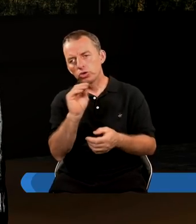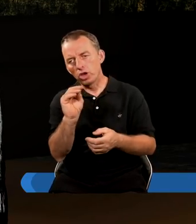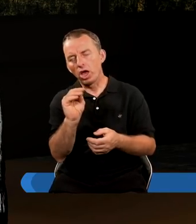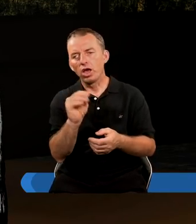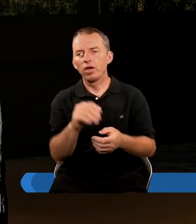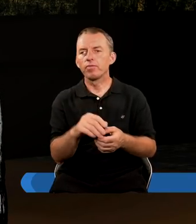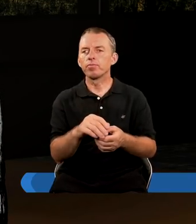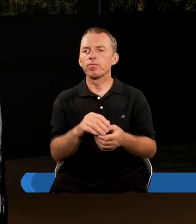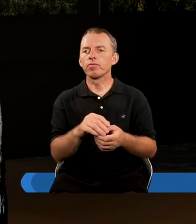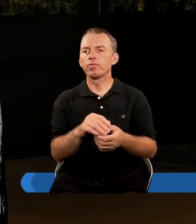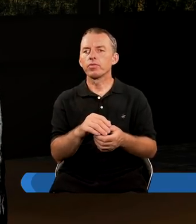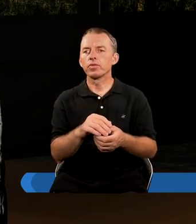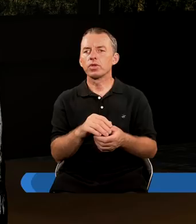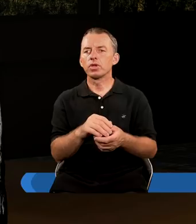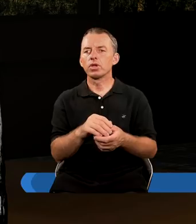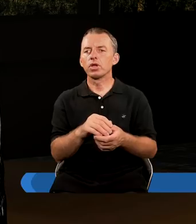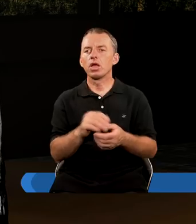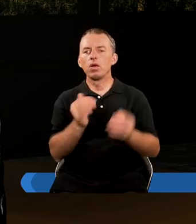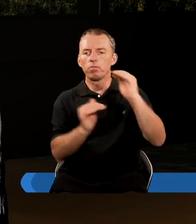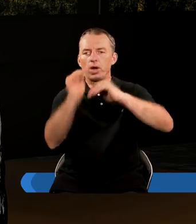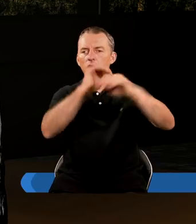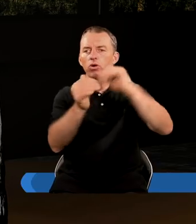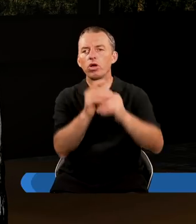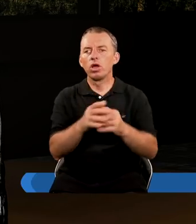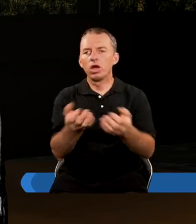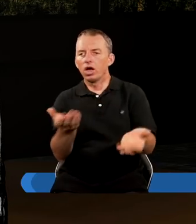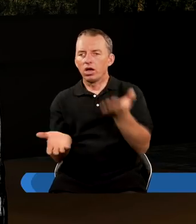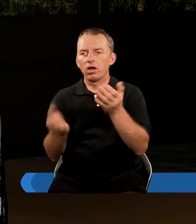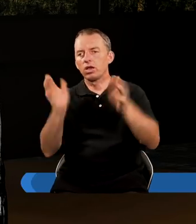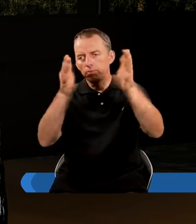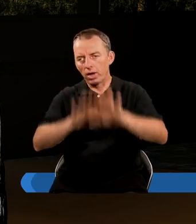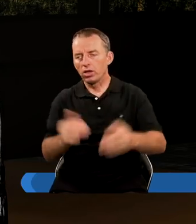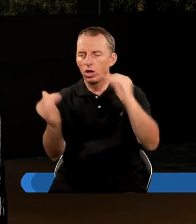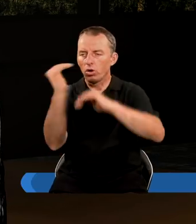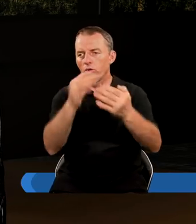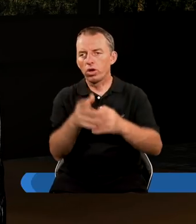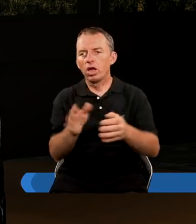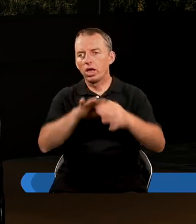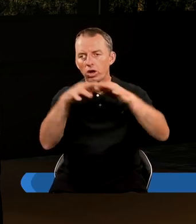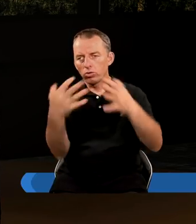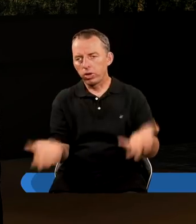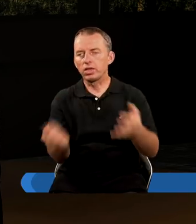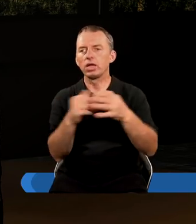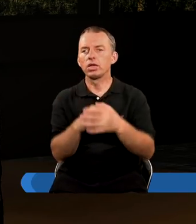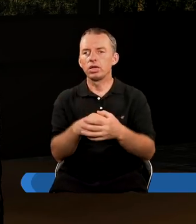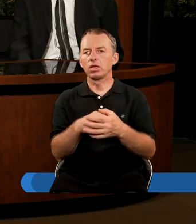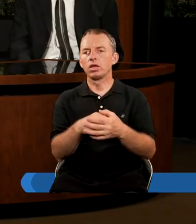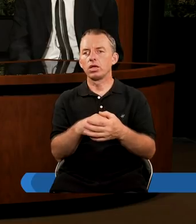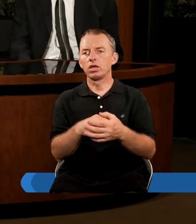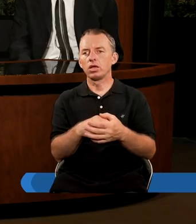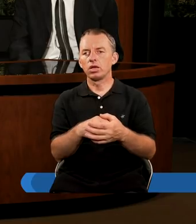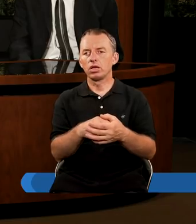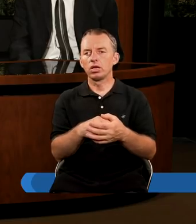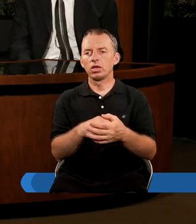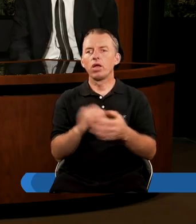pagórki będą się rozpadać, góry będą się rozpadać. Też są